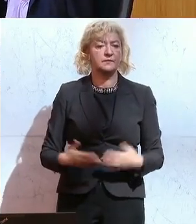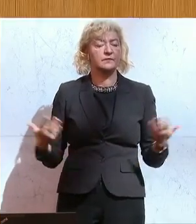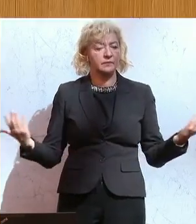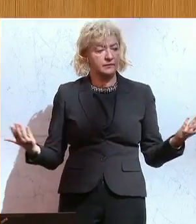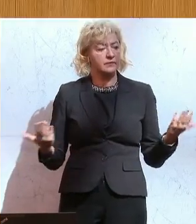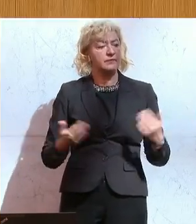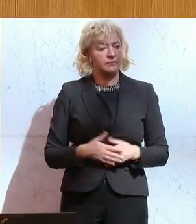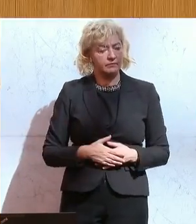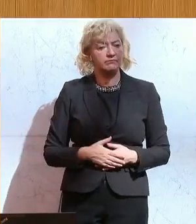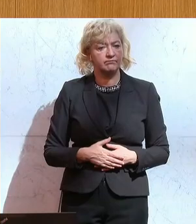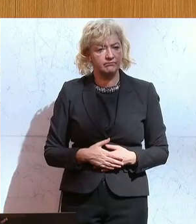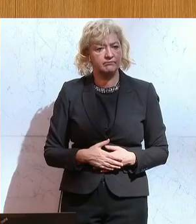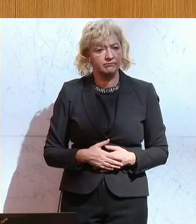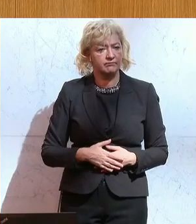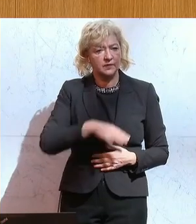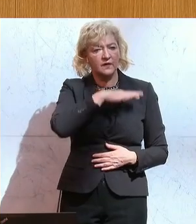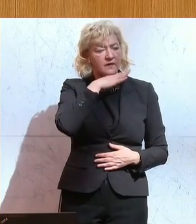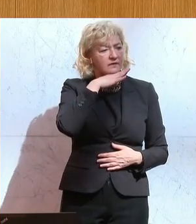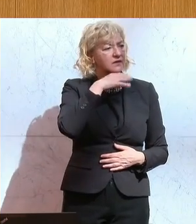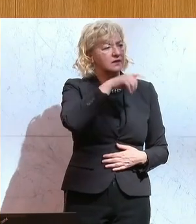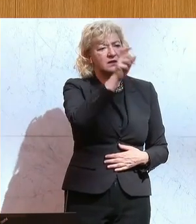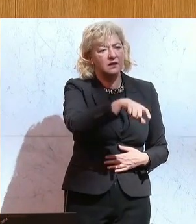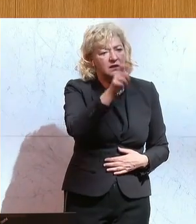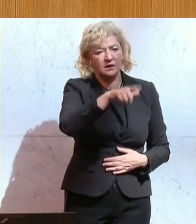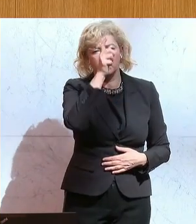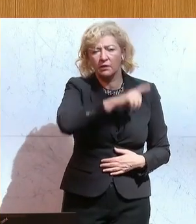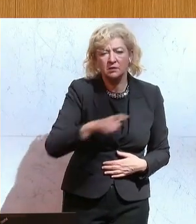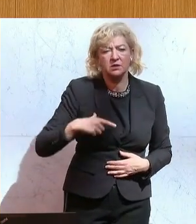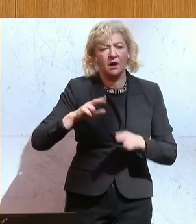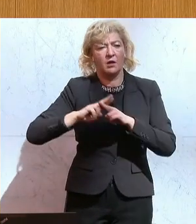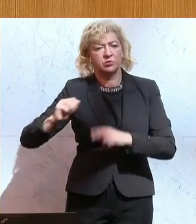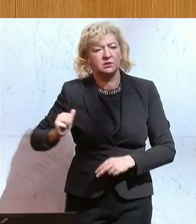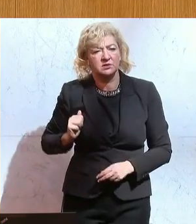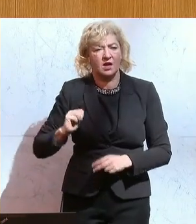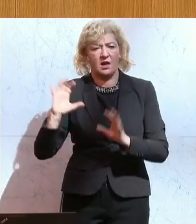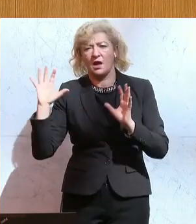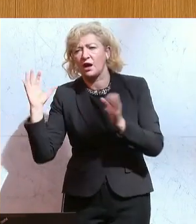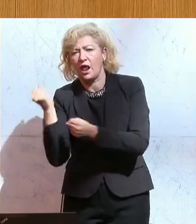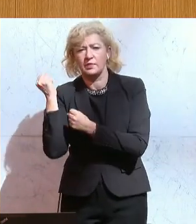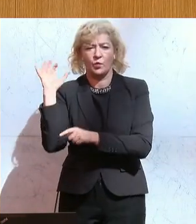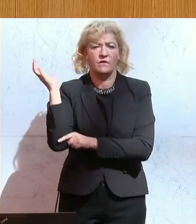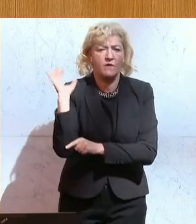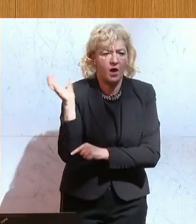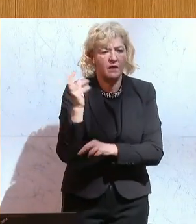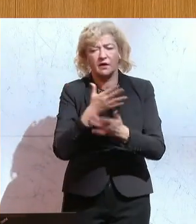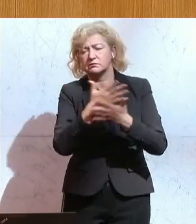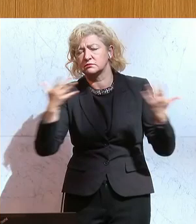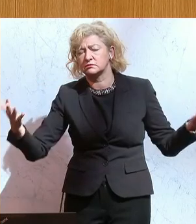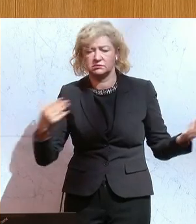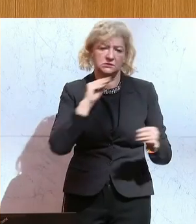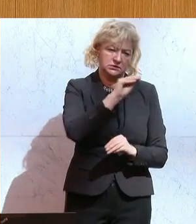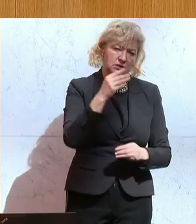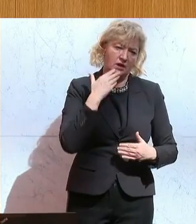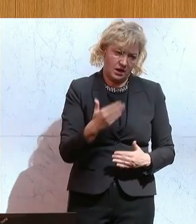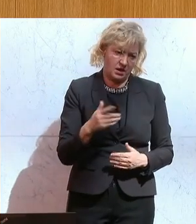Danke daher nicht nur an die vielen Einsatzkräfte von Polizei, Bundesheer, Rettung, Feuerwehr und so weiter, sondern auch an die Familien, die zusammen